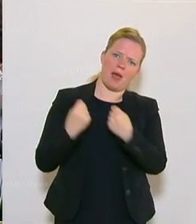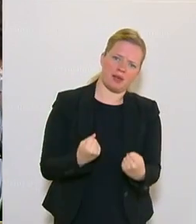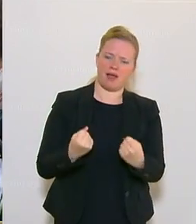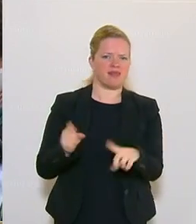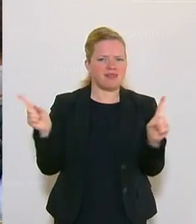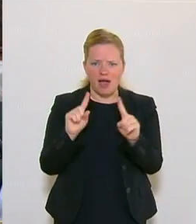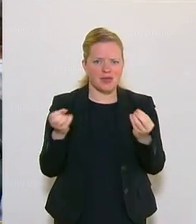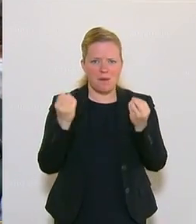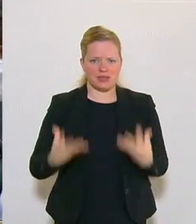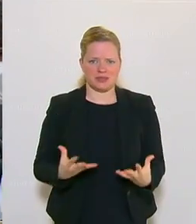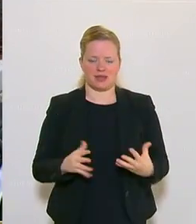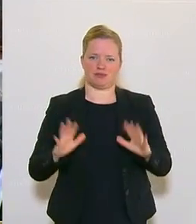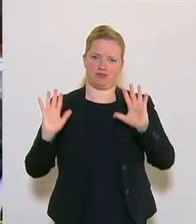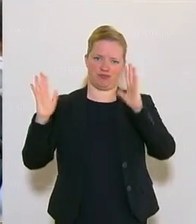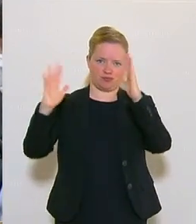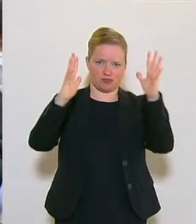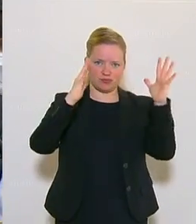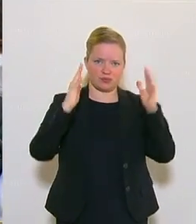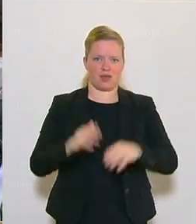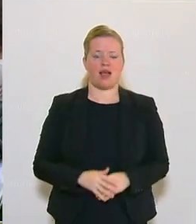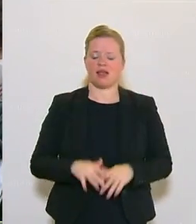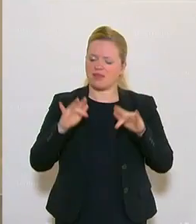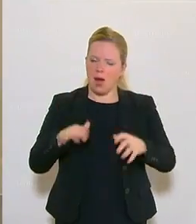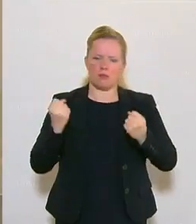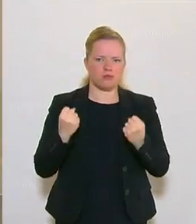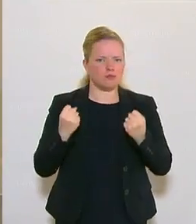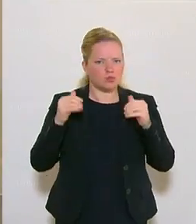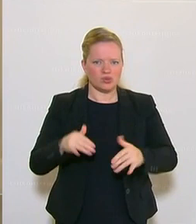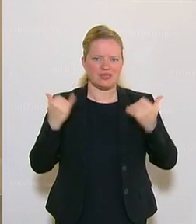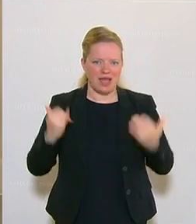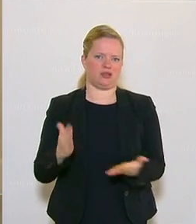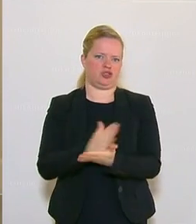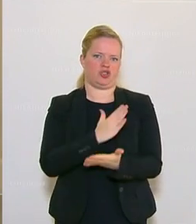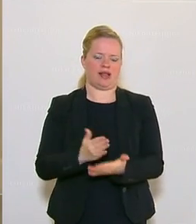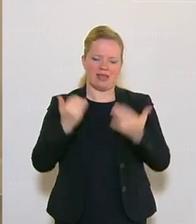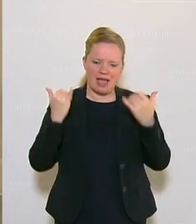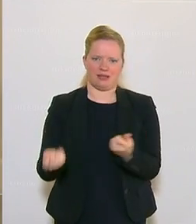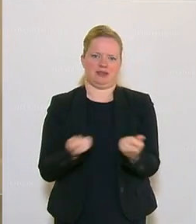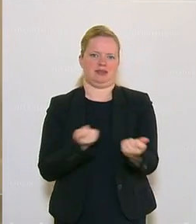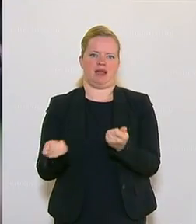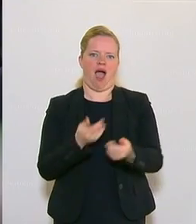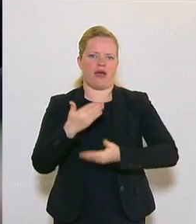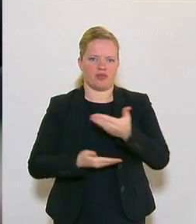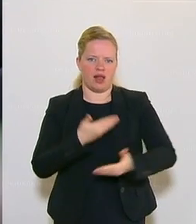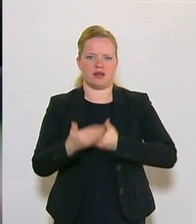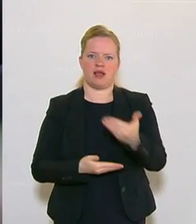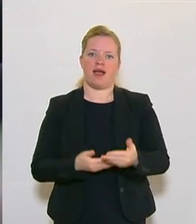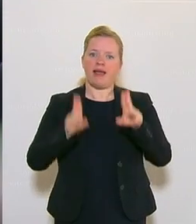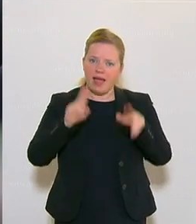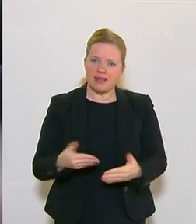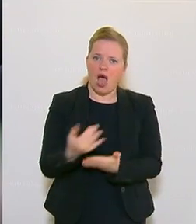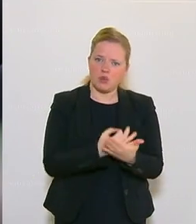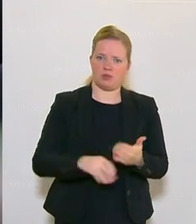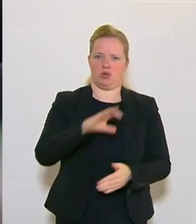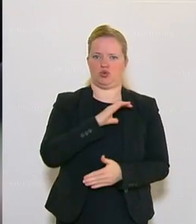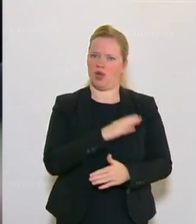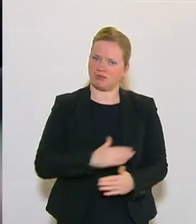Da gilt es entschlossen und entschieden zu handeln. Mit einem Plan für gerechte Bildungschancen, Ausbildungschancen für junge